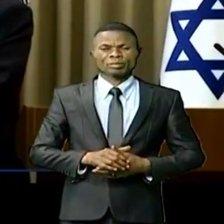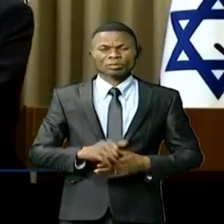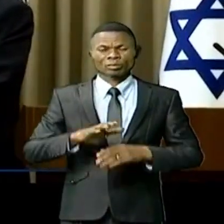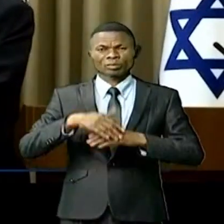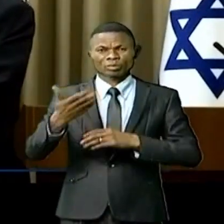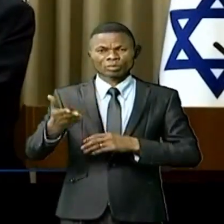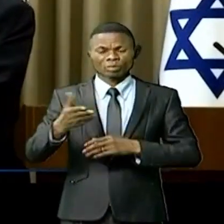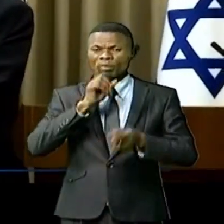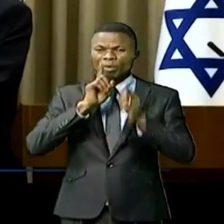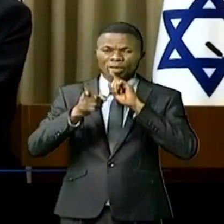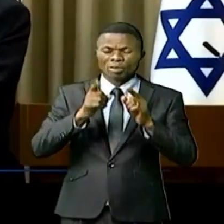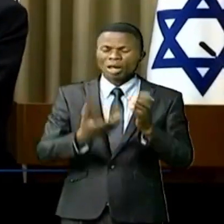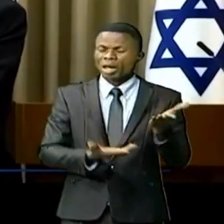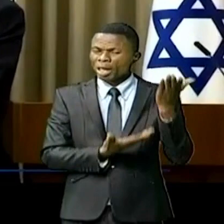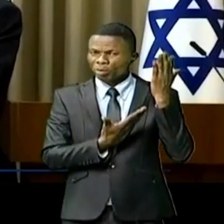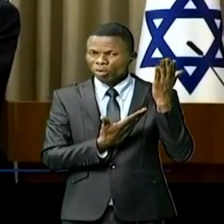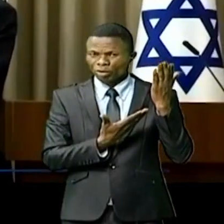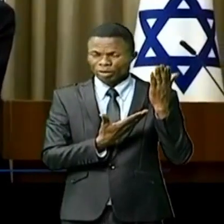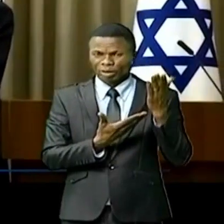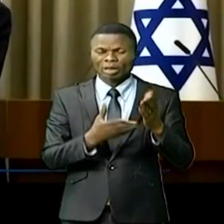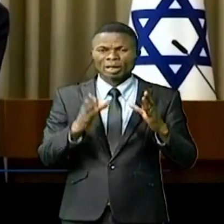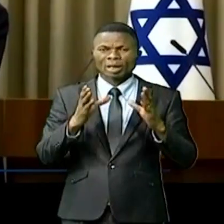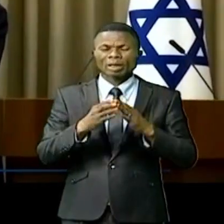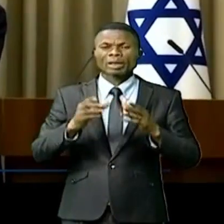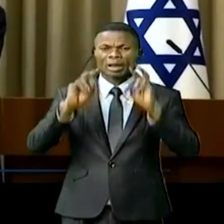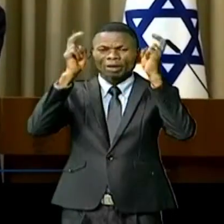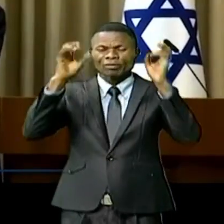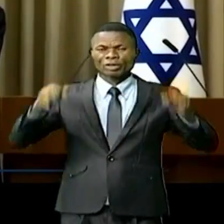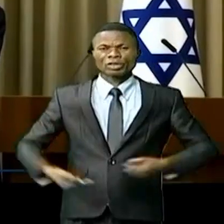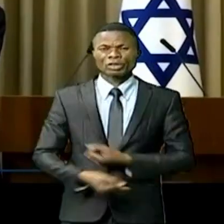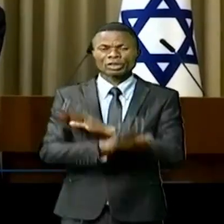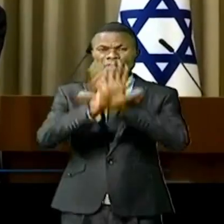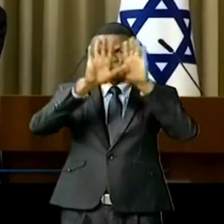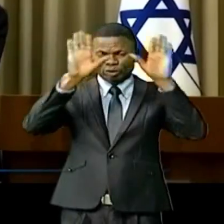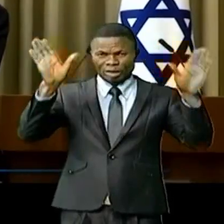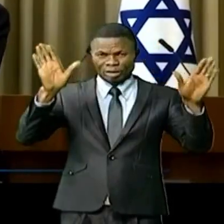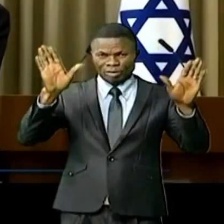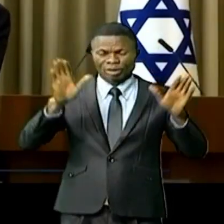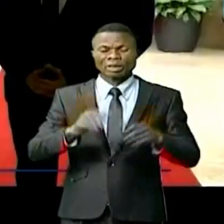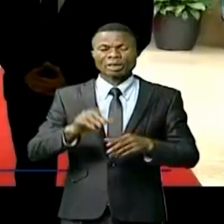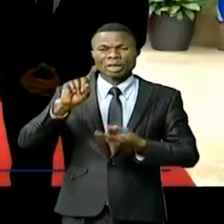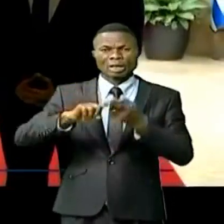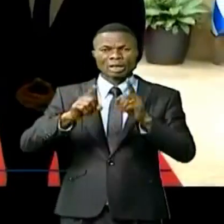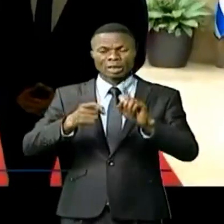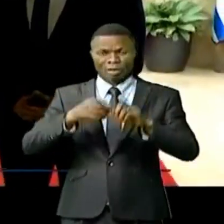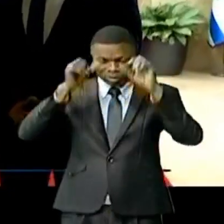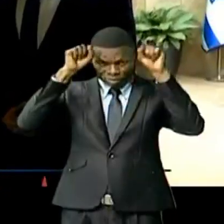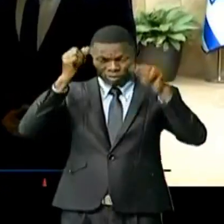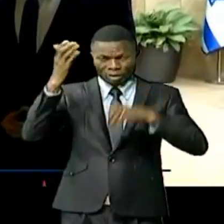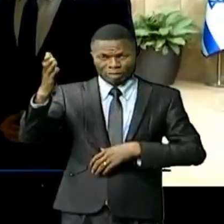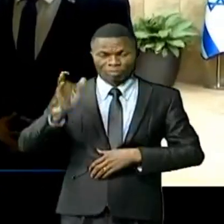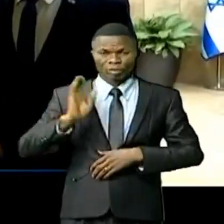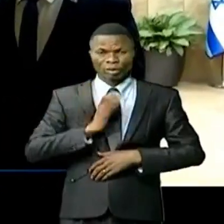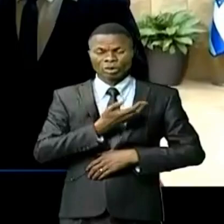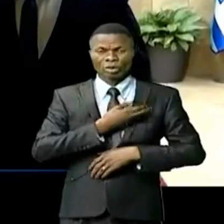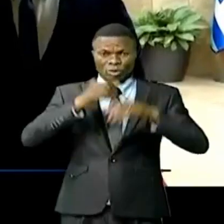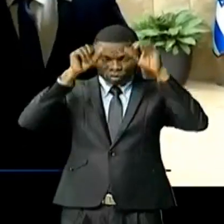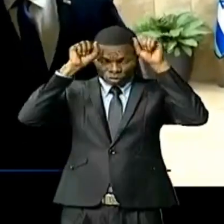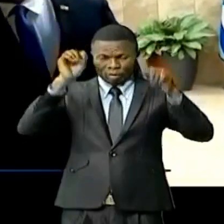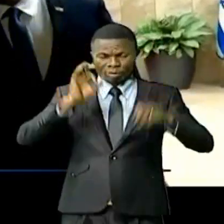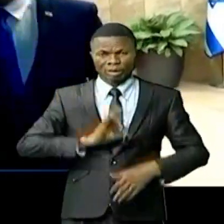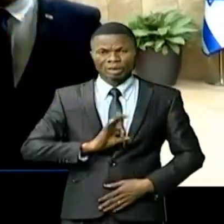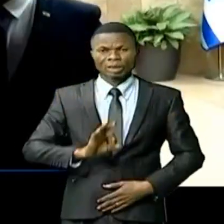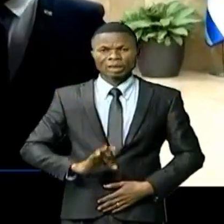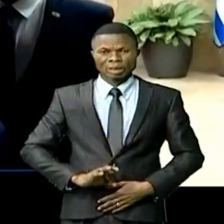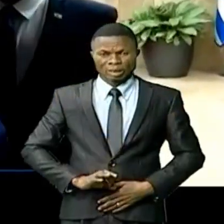des échanges fructueux qu'il a eus à Jérusalem avec son homologue Isaac Herzog, le président de la République, Félix-Antoine Tisséquet d